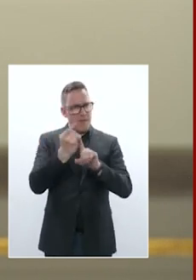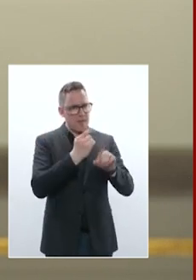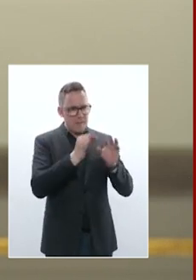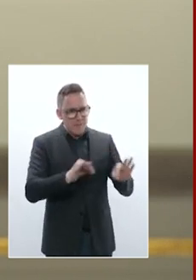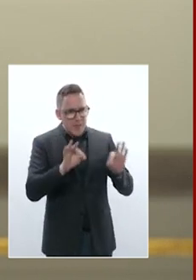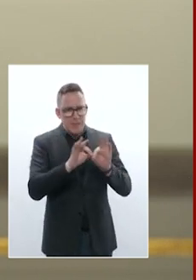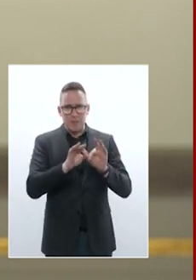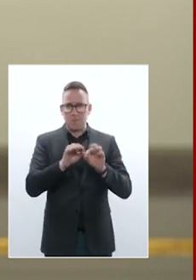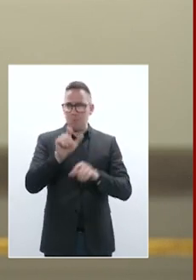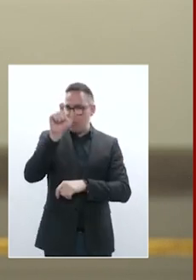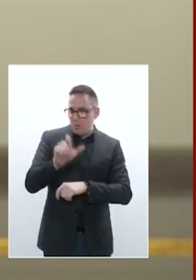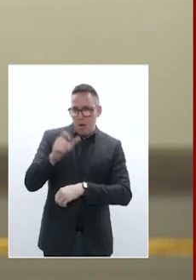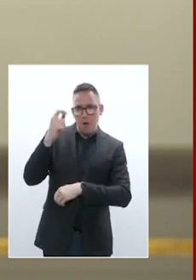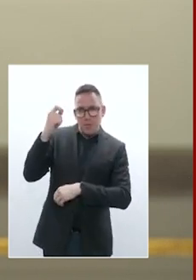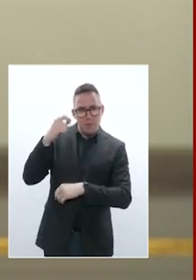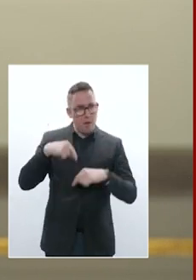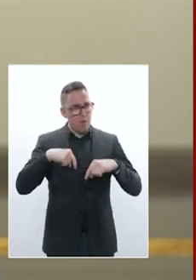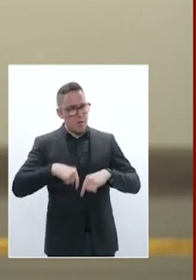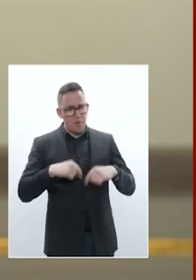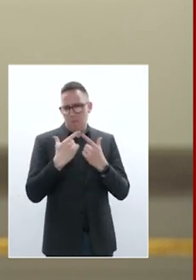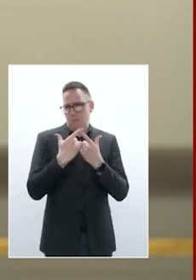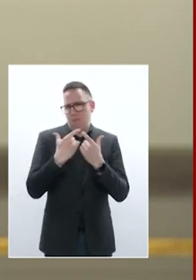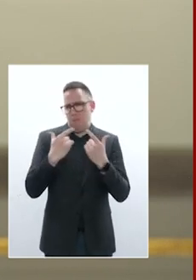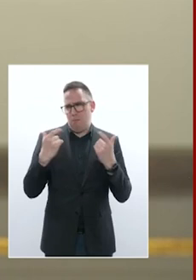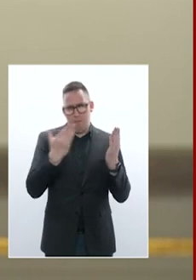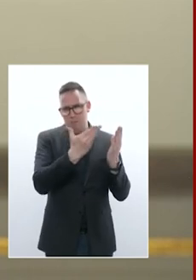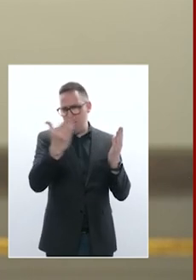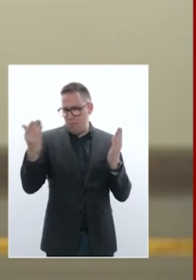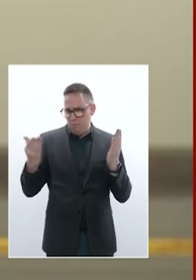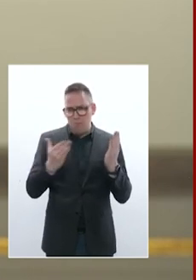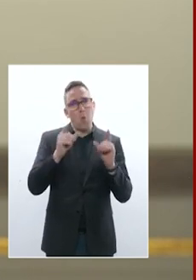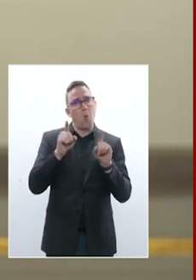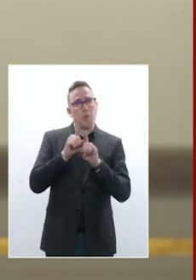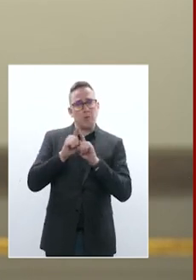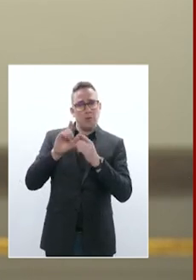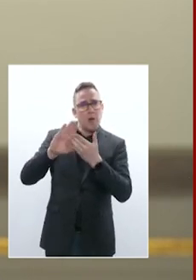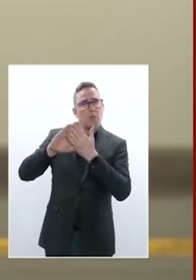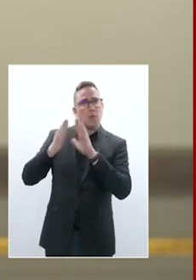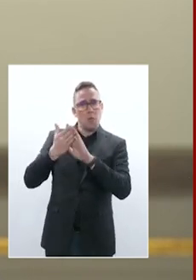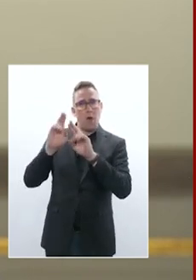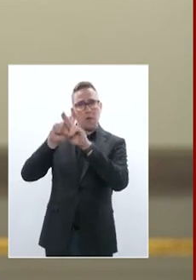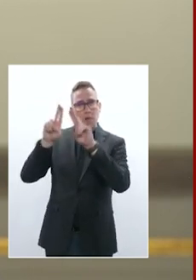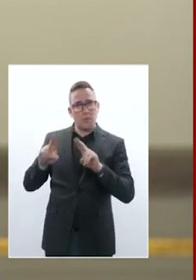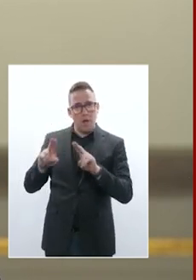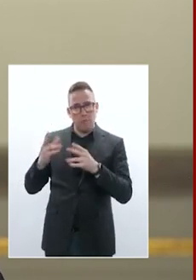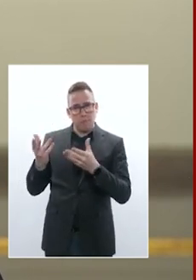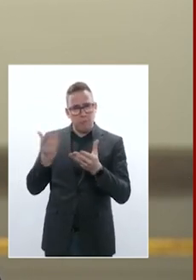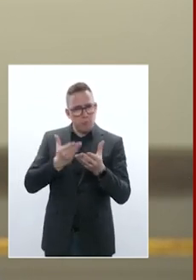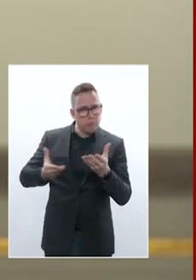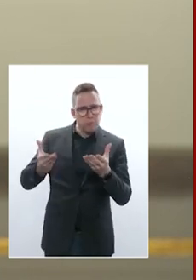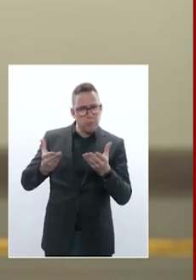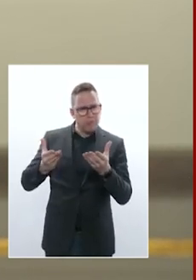dominants de personnalité, comme d'ailleurs beaucoup des organisations internationales auxquelles nous prenons part, ont pu dire que le consensus, l